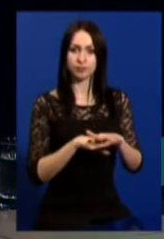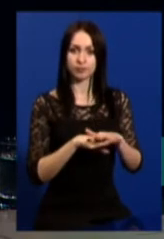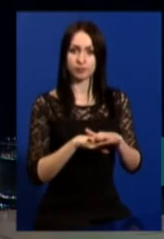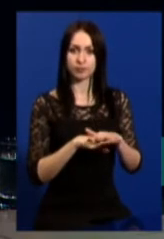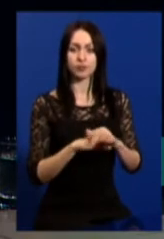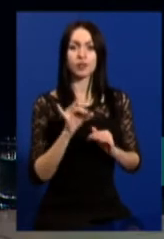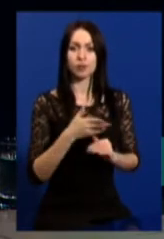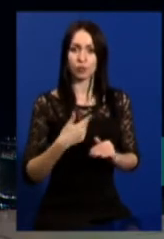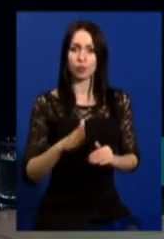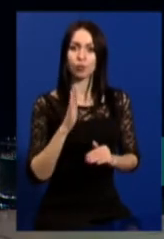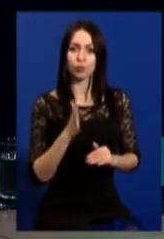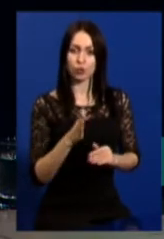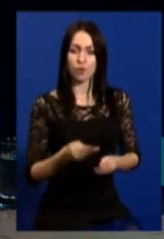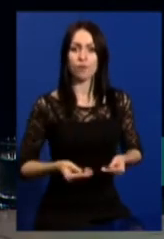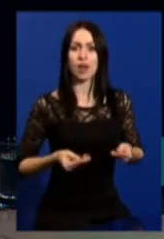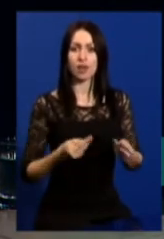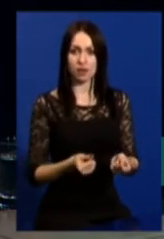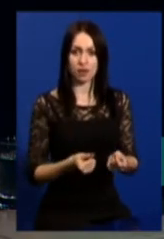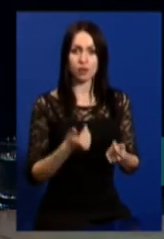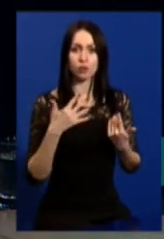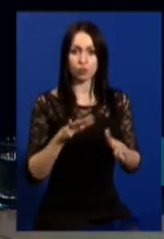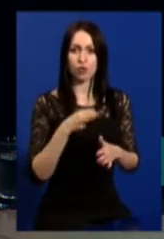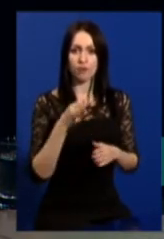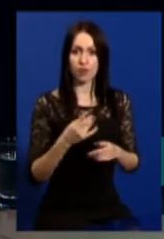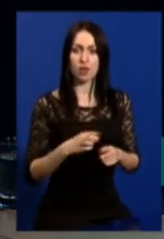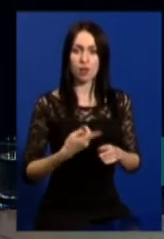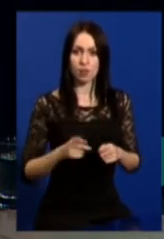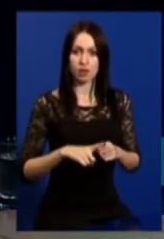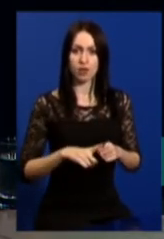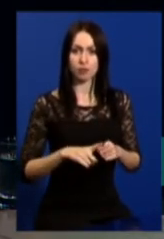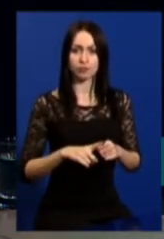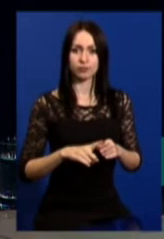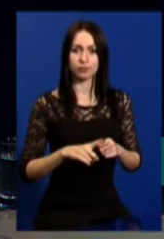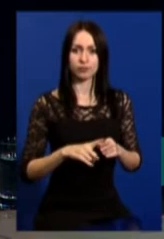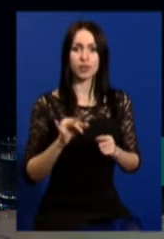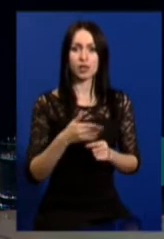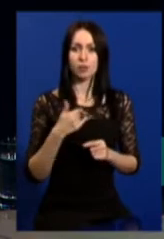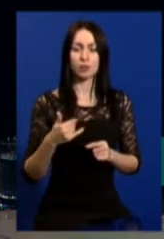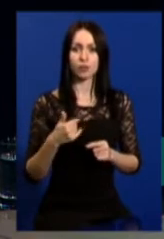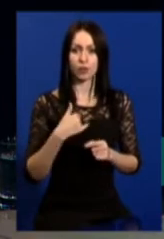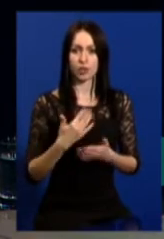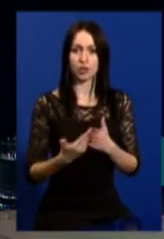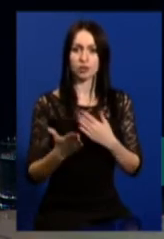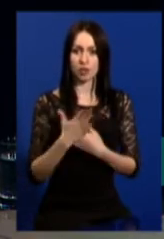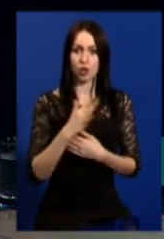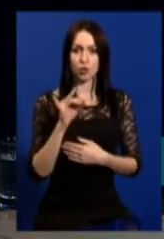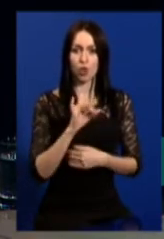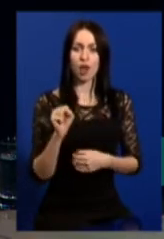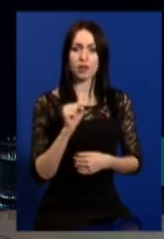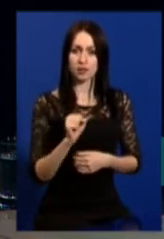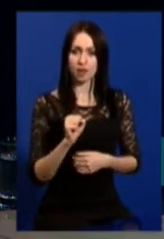І ми будемо сприяти, я вже про це казав, і мене доручення Юлії